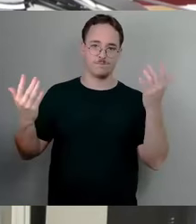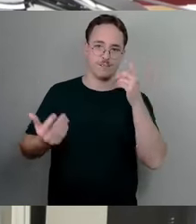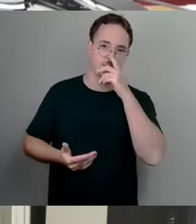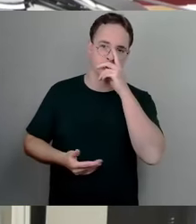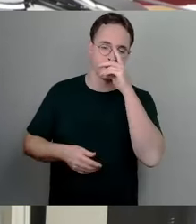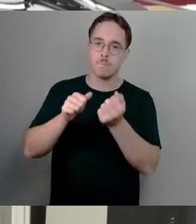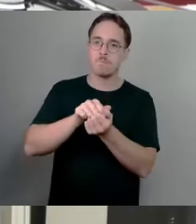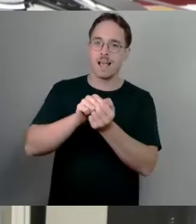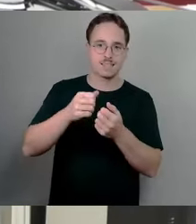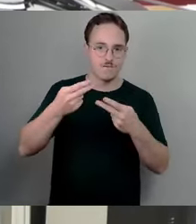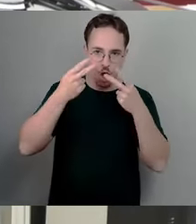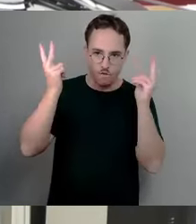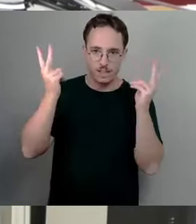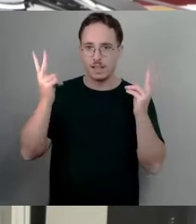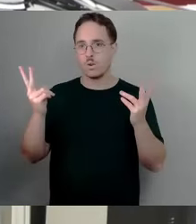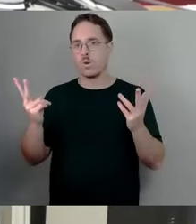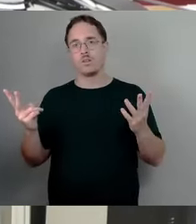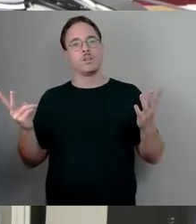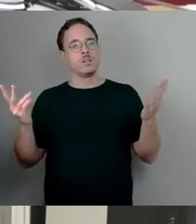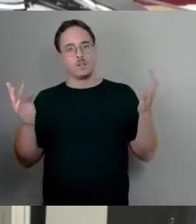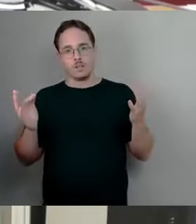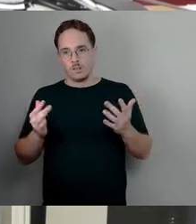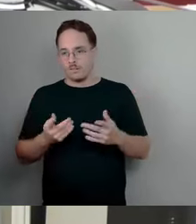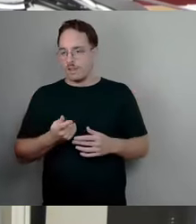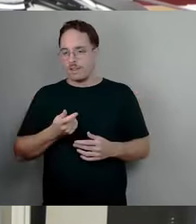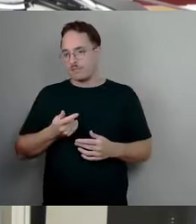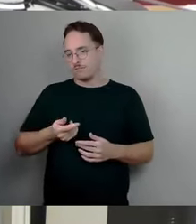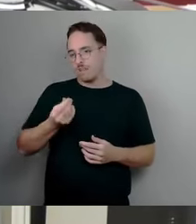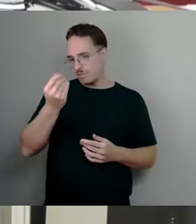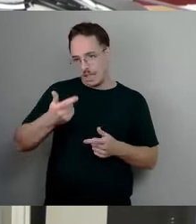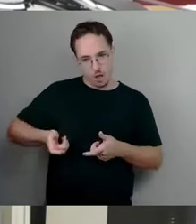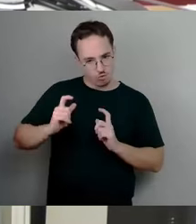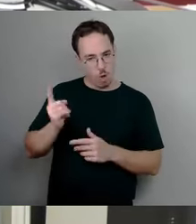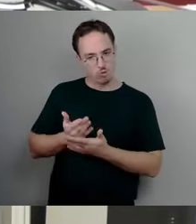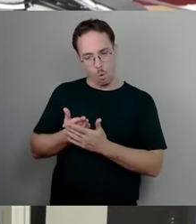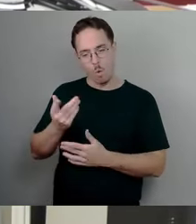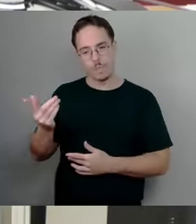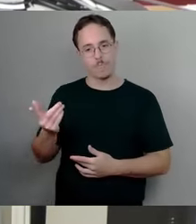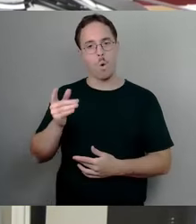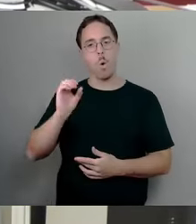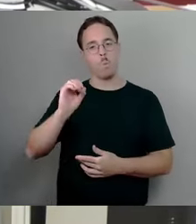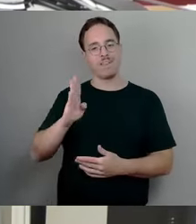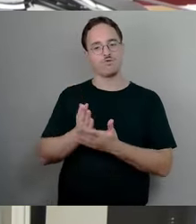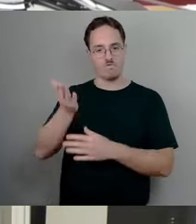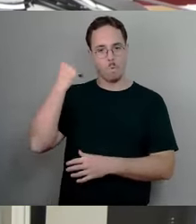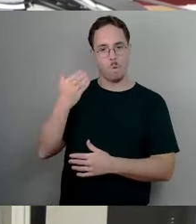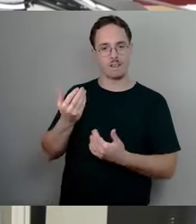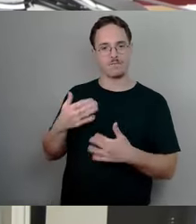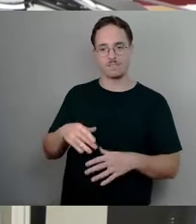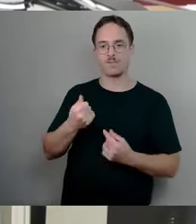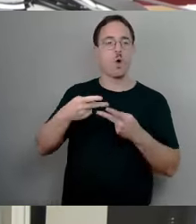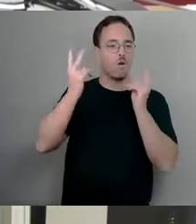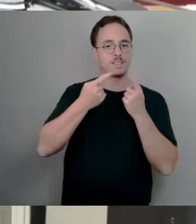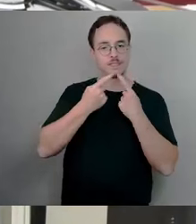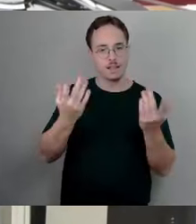durch auch Informationen im Finanzausschuss, der OB hat es ja auch öffentlich, gehen wir über die Presse nochmal gemacht, die Situation der Stadt Dresden und welche großen Aufgaben vor uns